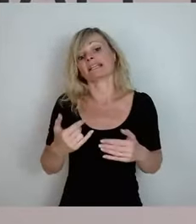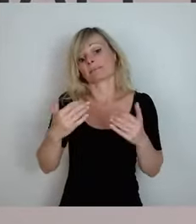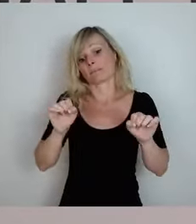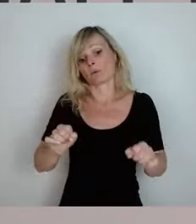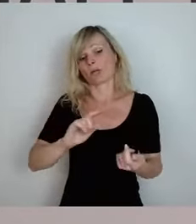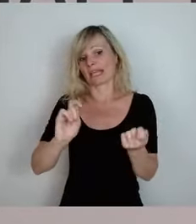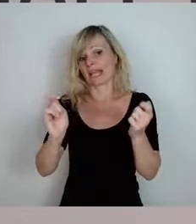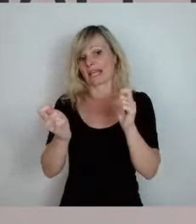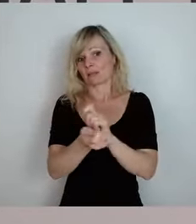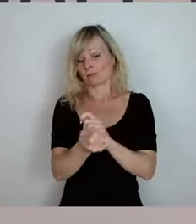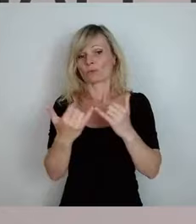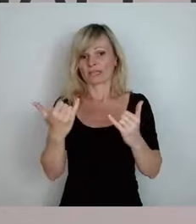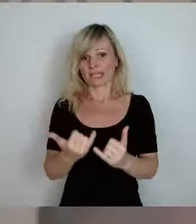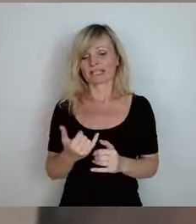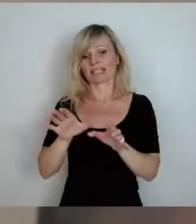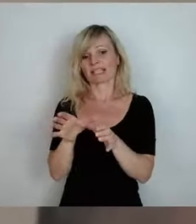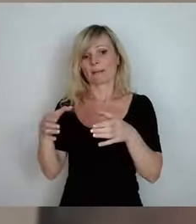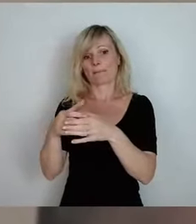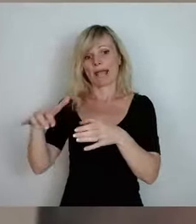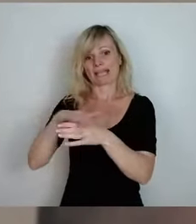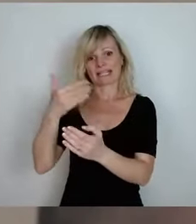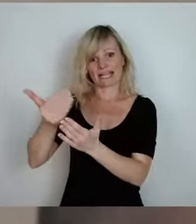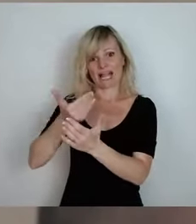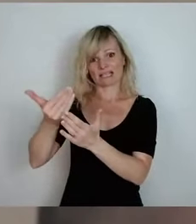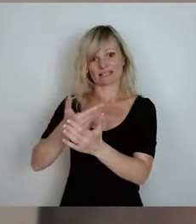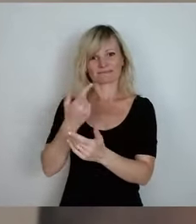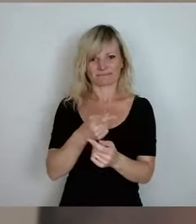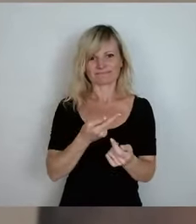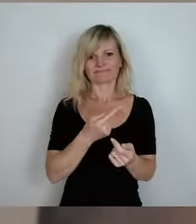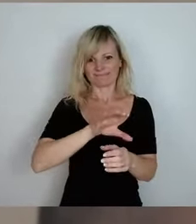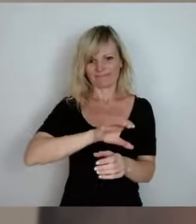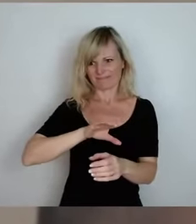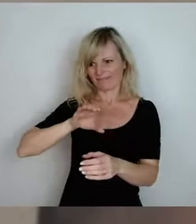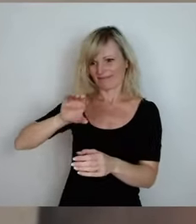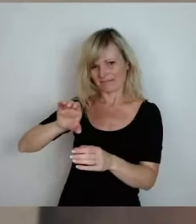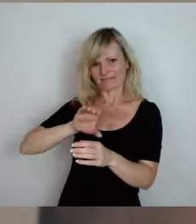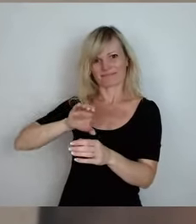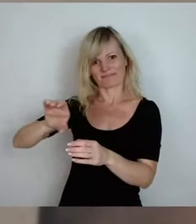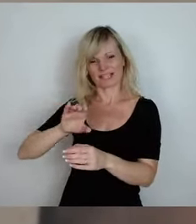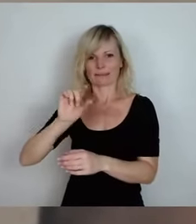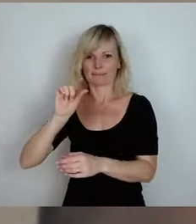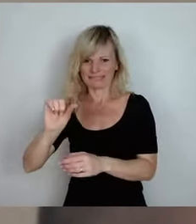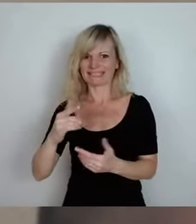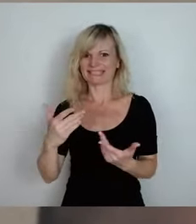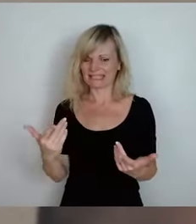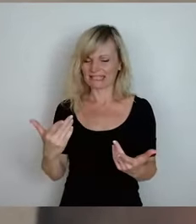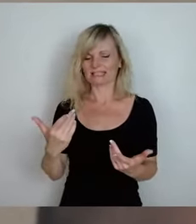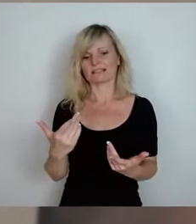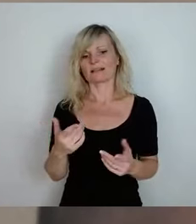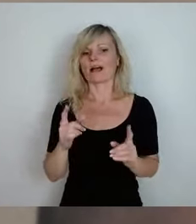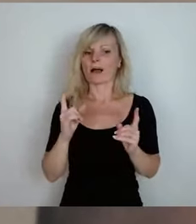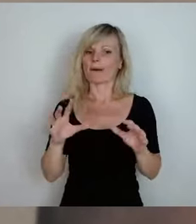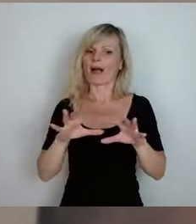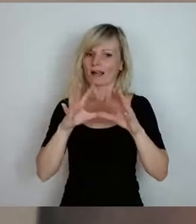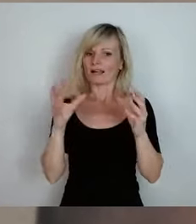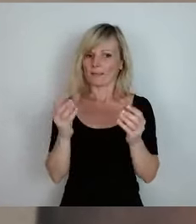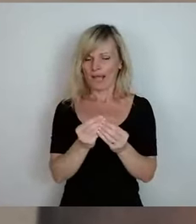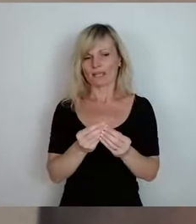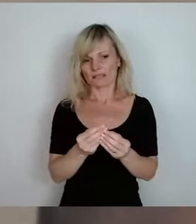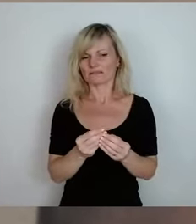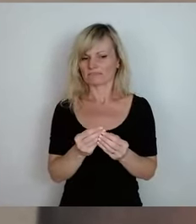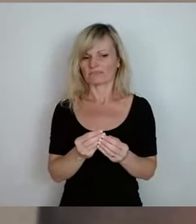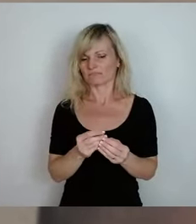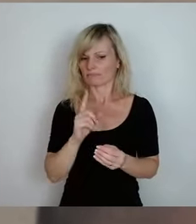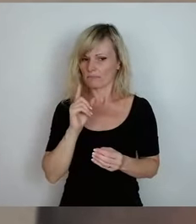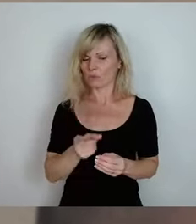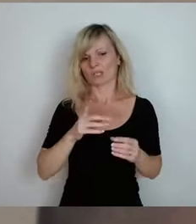Gemeindekasse ein Stück weit. Aber es ist so, wir werden nicht umhinkommen, da Windenergie auszubauen. Das